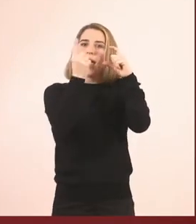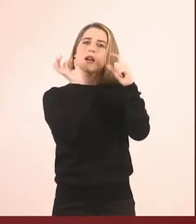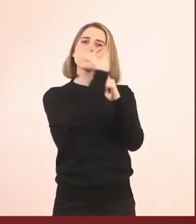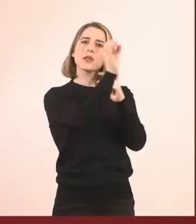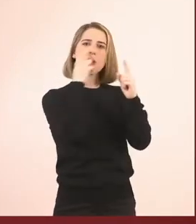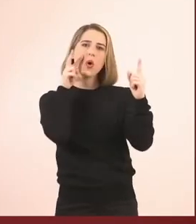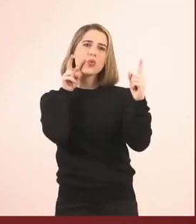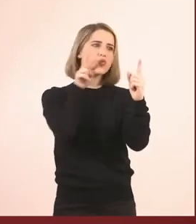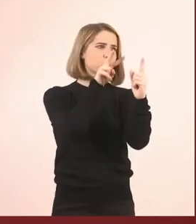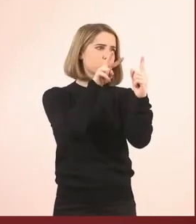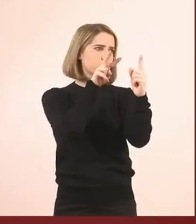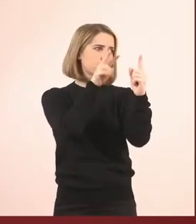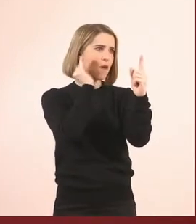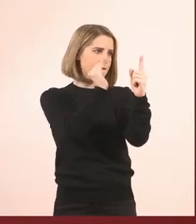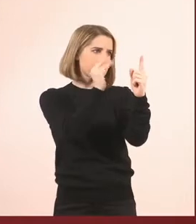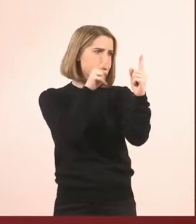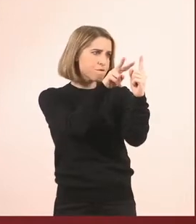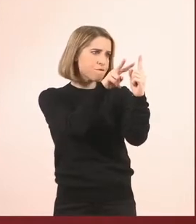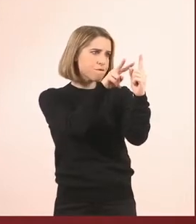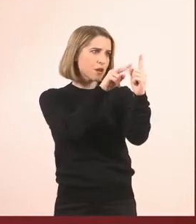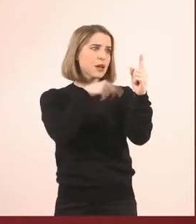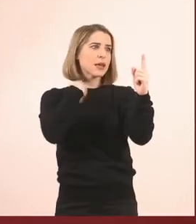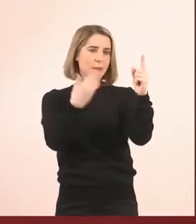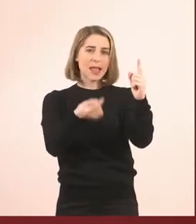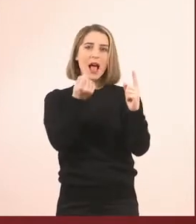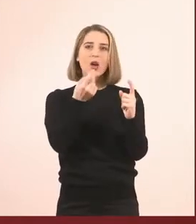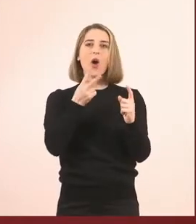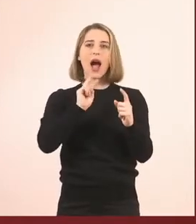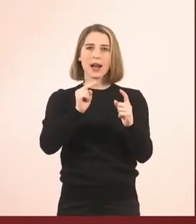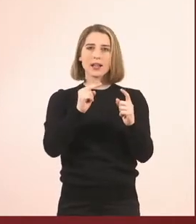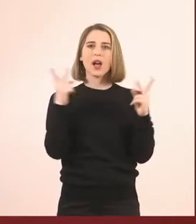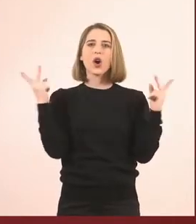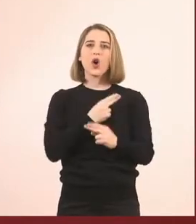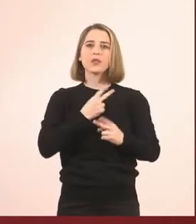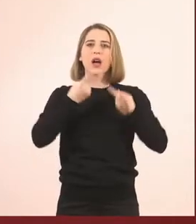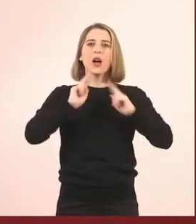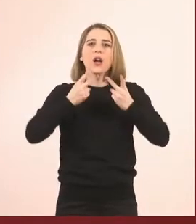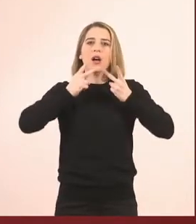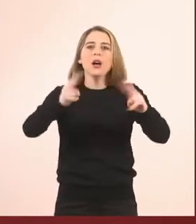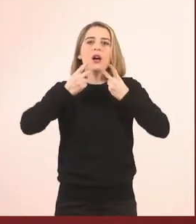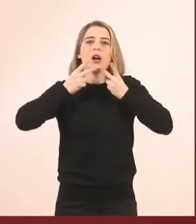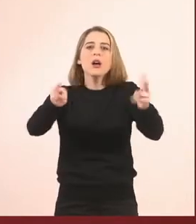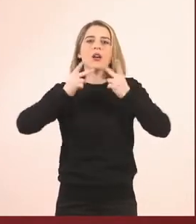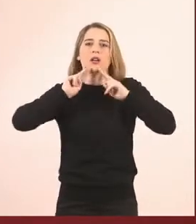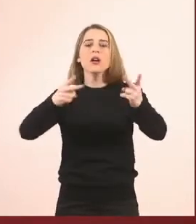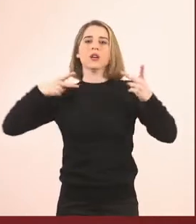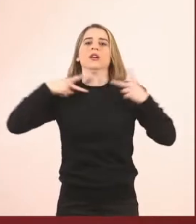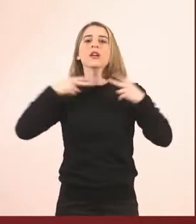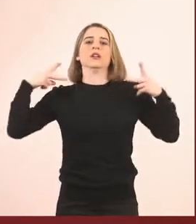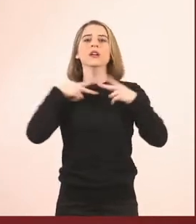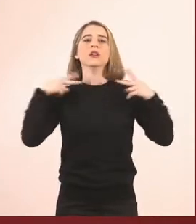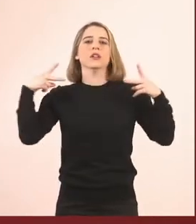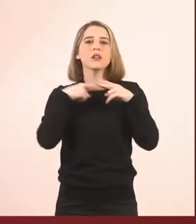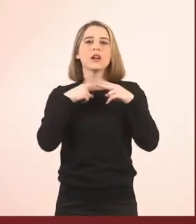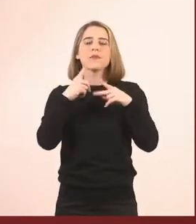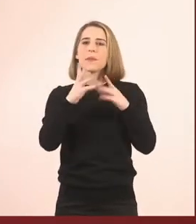κοιτάξτε, και μετά από λίγο παίρνετε κοφτές αναπνοής, δηλαδή... Δεν έχετε προσέξει κάθε φορά που πάμε να κλάψουμε ότι μας έρχεται ένας λυγμός, ας